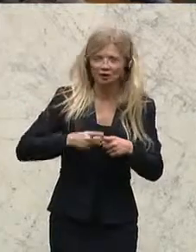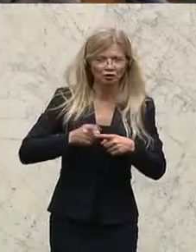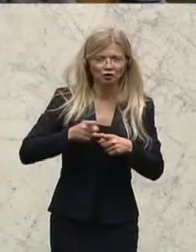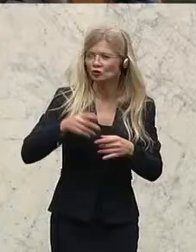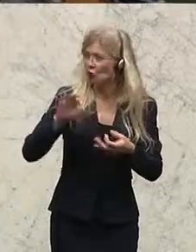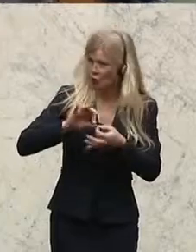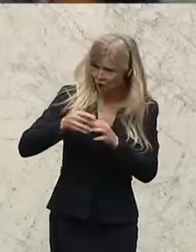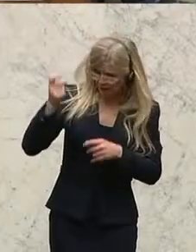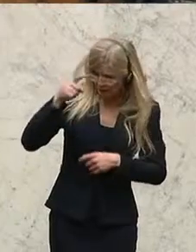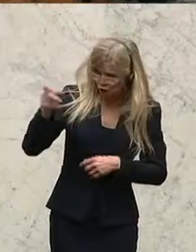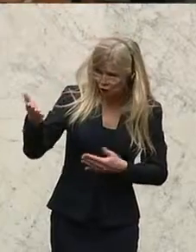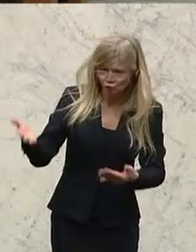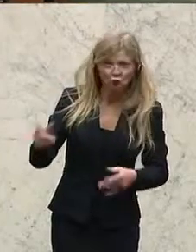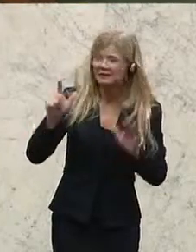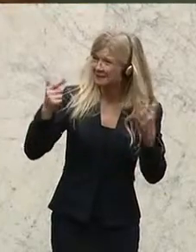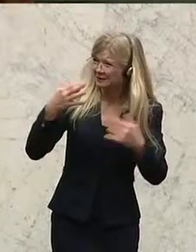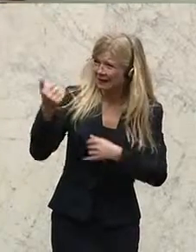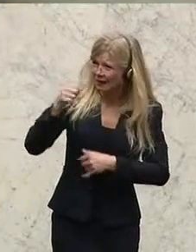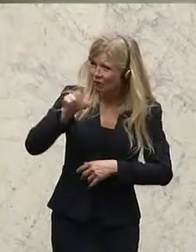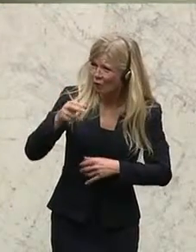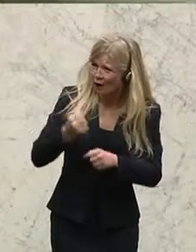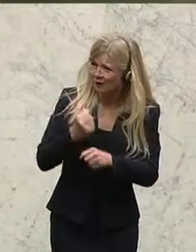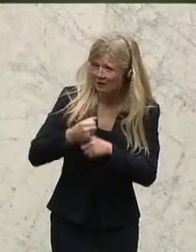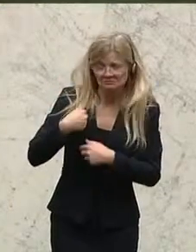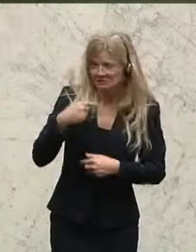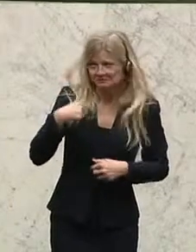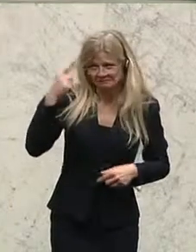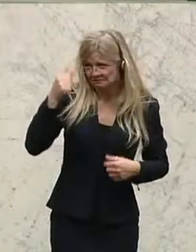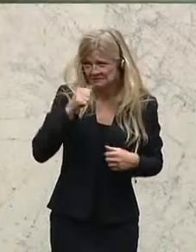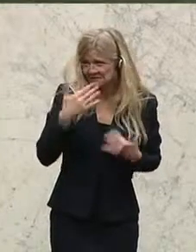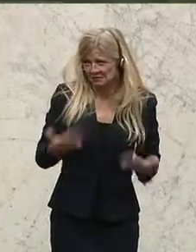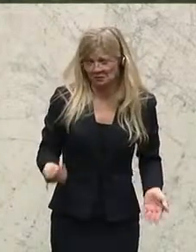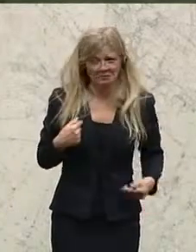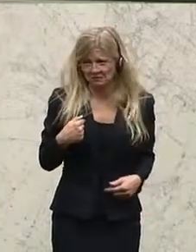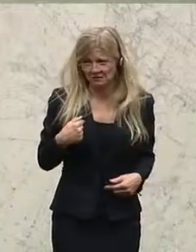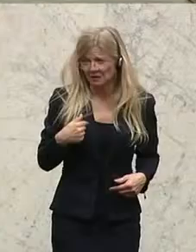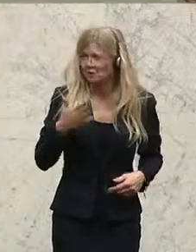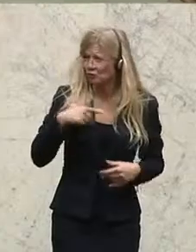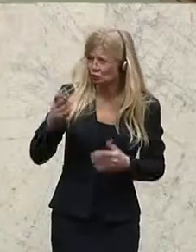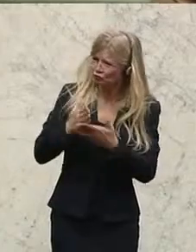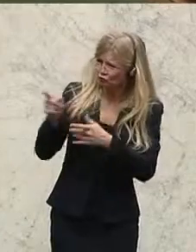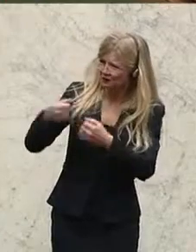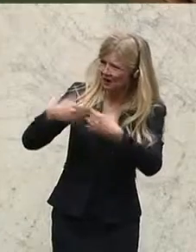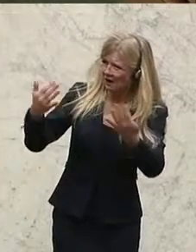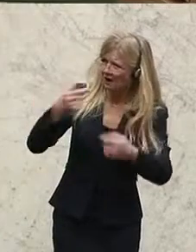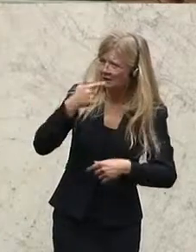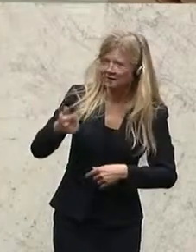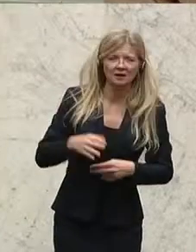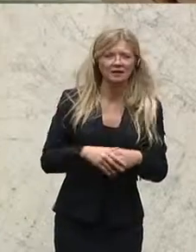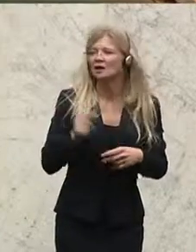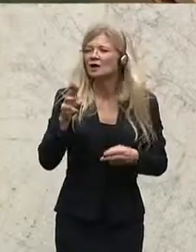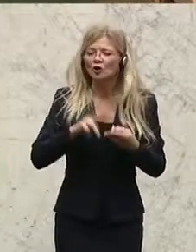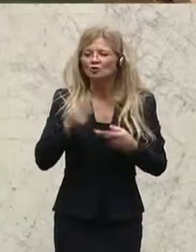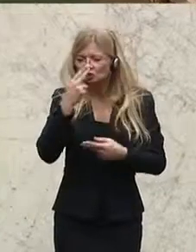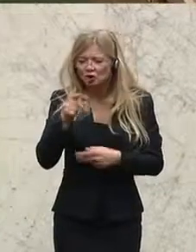sieben Tage die Woche arbeiten. Das sehe ich nämlich auch nicht so. Also hier möchte ich schon einmal ein bisschen Klarheit bieten und den Menschen im Vordergrund sehen und nicht immer